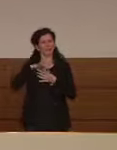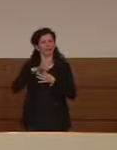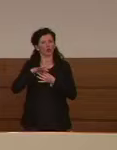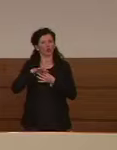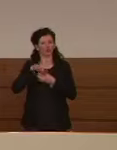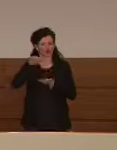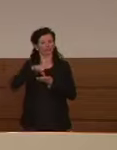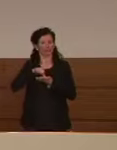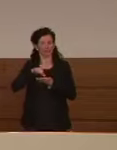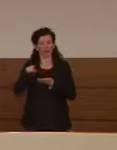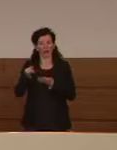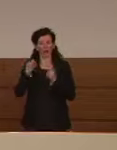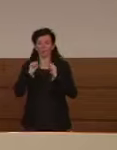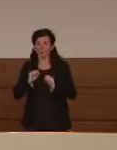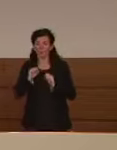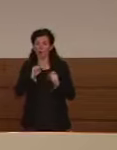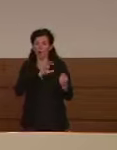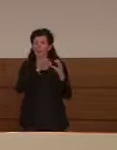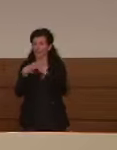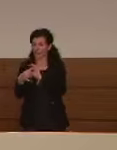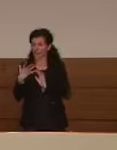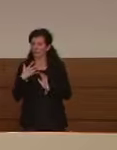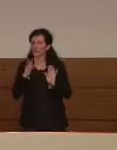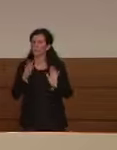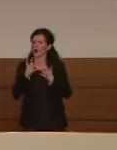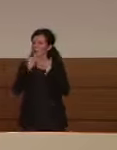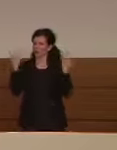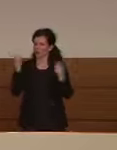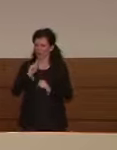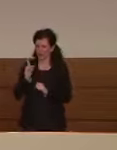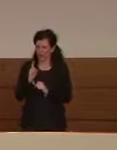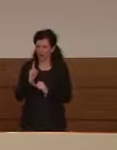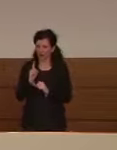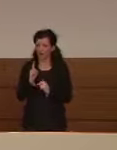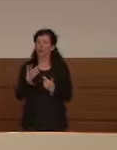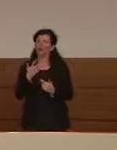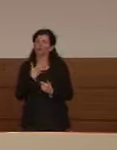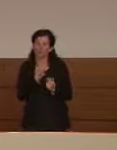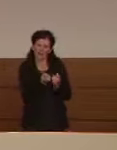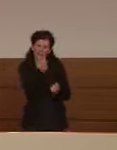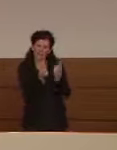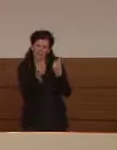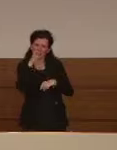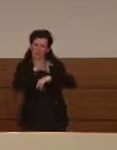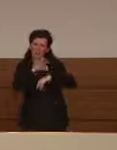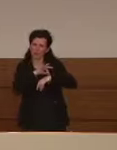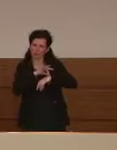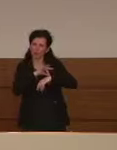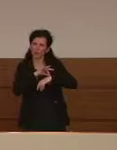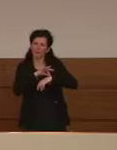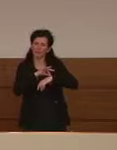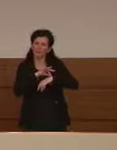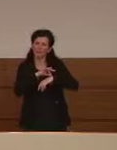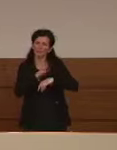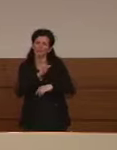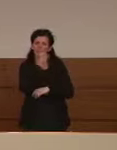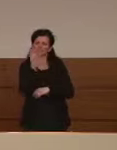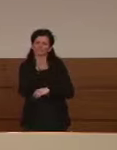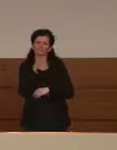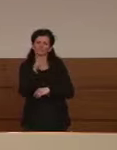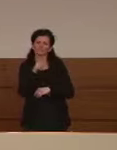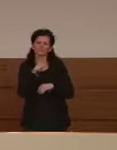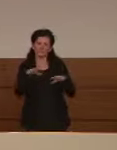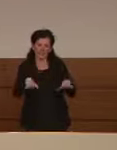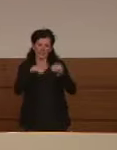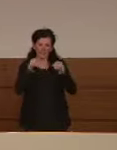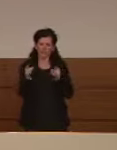sono consolidati. Quello che si sa è che ci sono dei sintomi che erano stati in un primo momento magari negletti erano